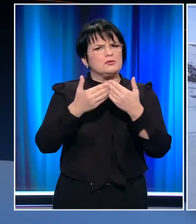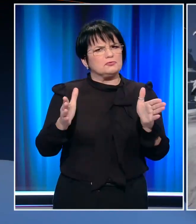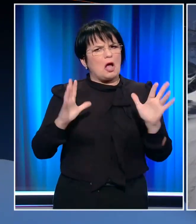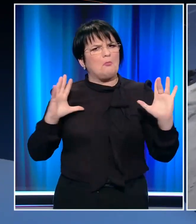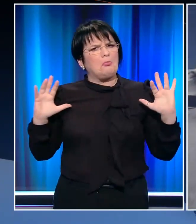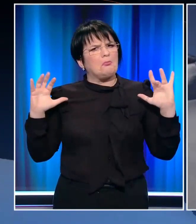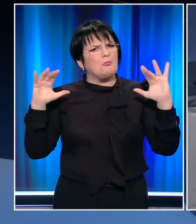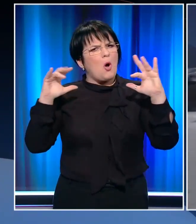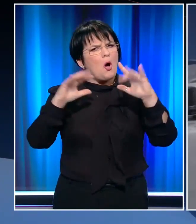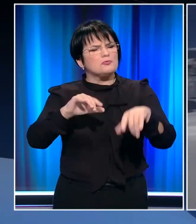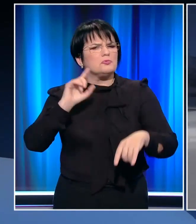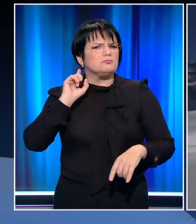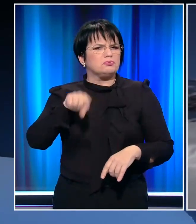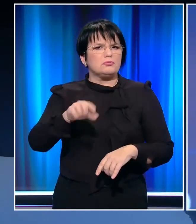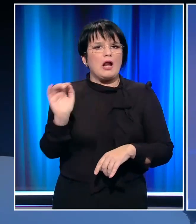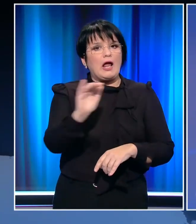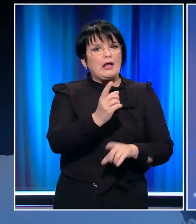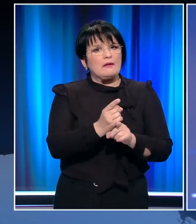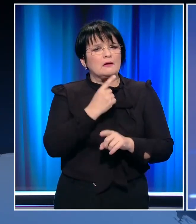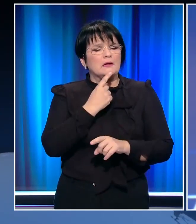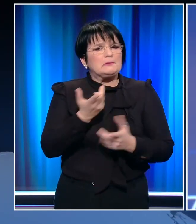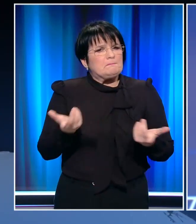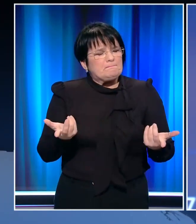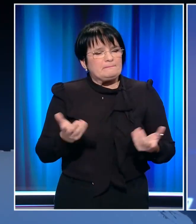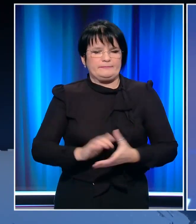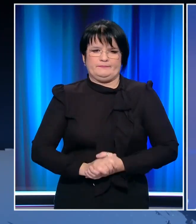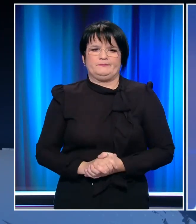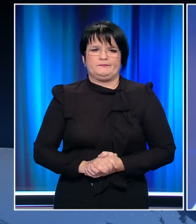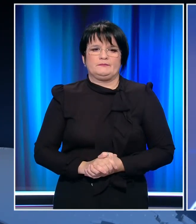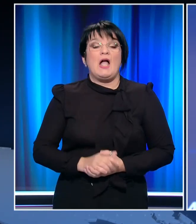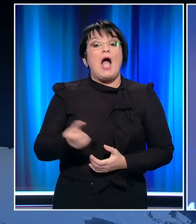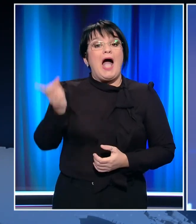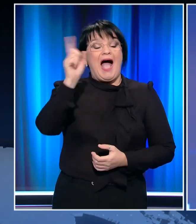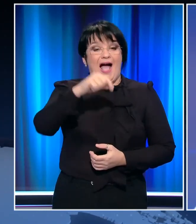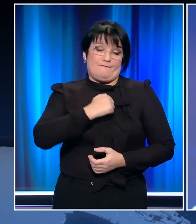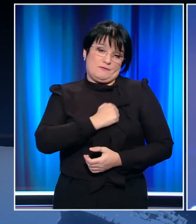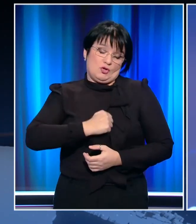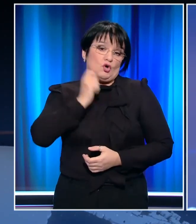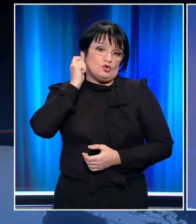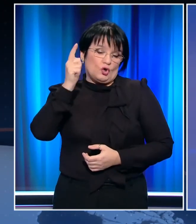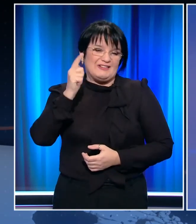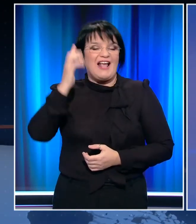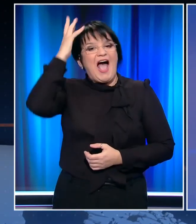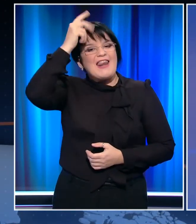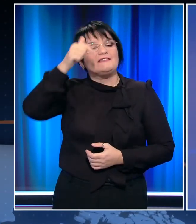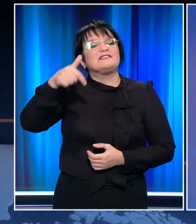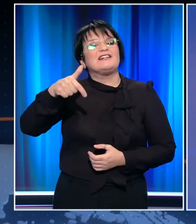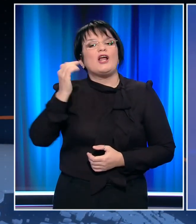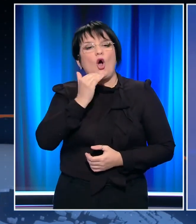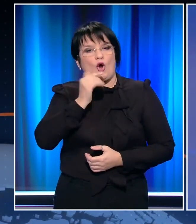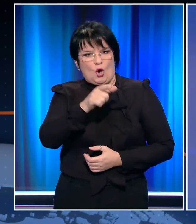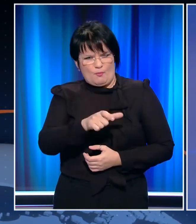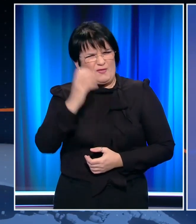παρά τις προειδοποιήσεις των ειδικών. Χωρίς συγκεντρώσεις η αυριανή θλιβερή επέτειος από τη δολοφονία του